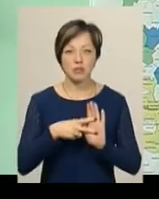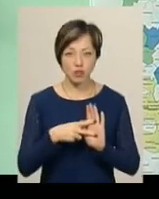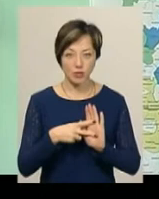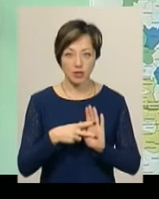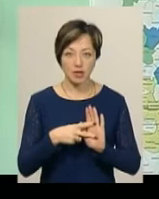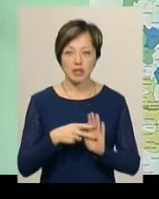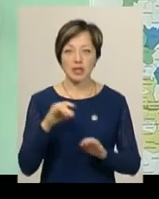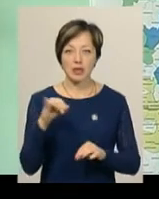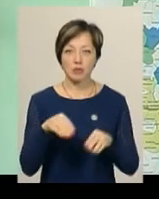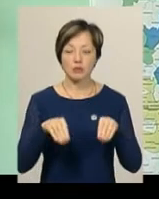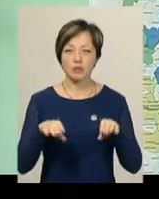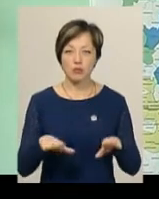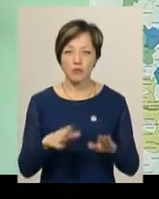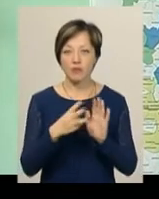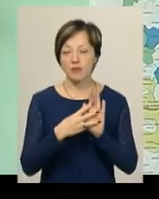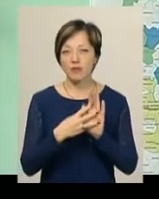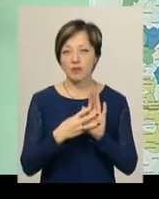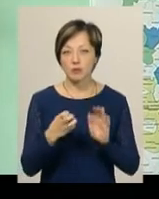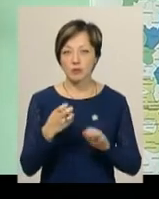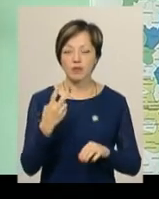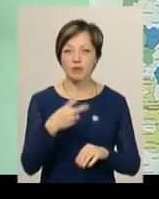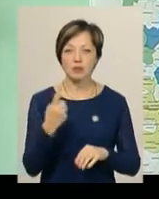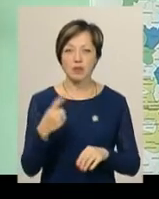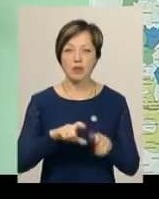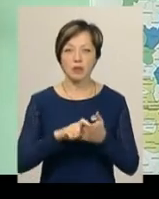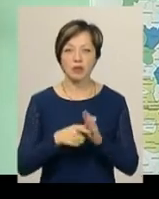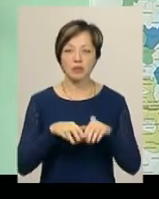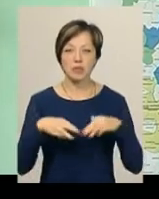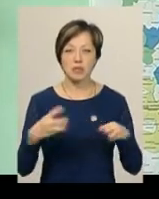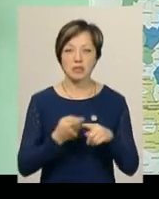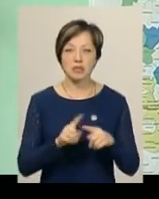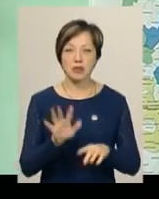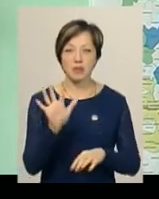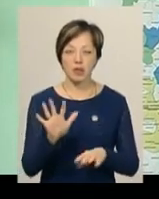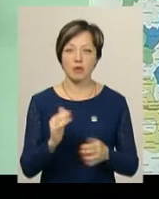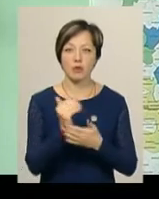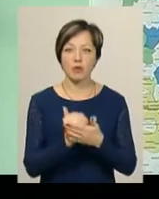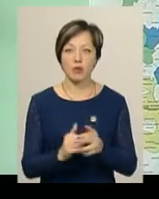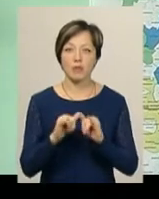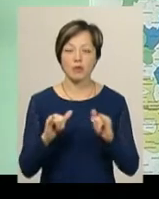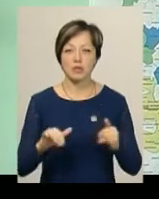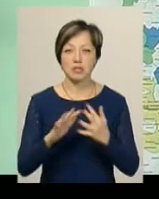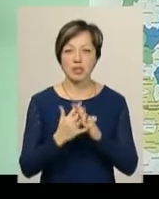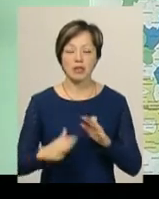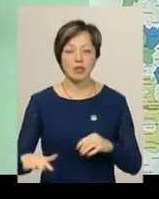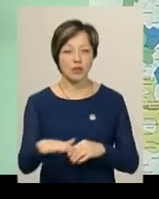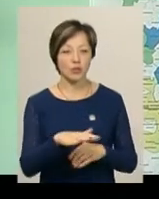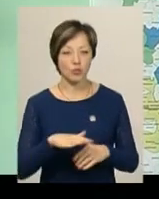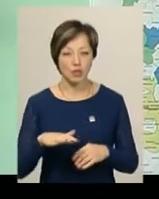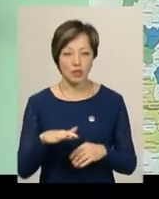і постанові 821-ї Кабінету міністрів. Це 5 програм – це розвиток сільських територій,